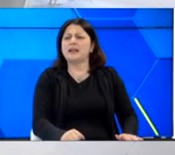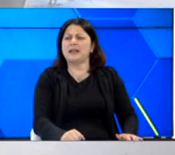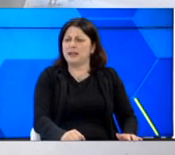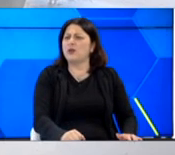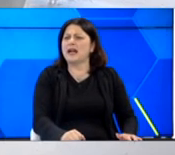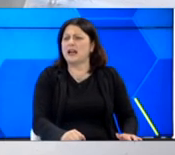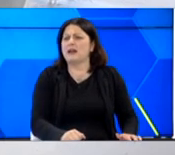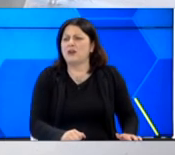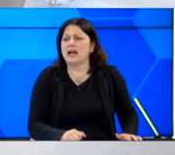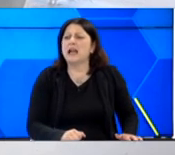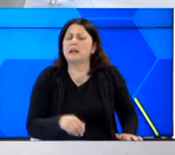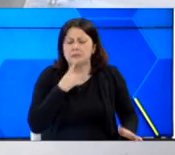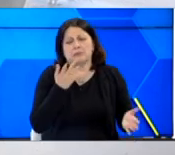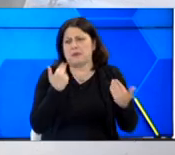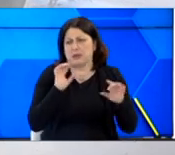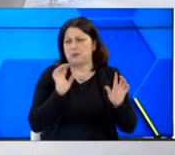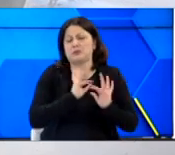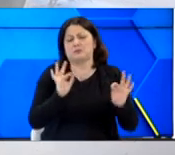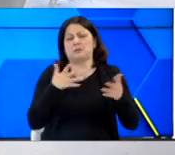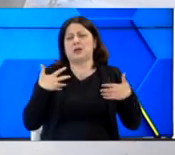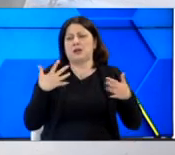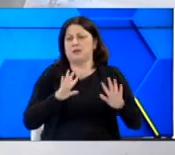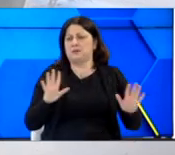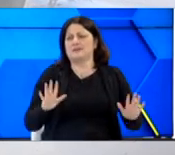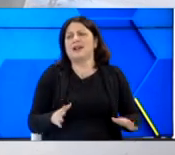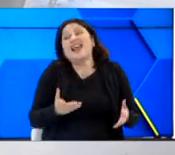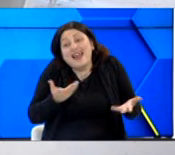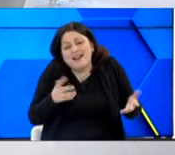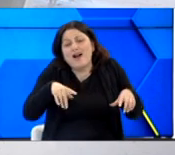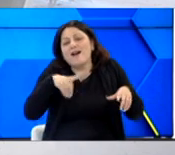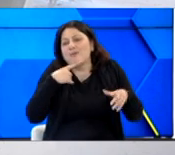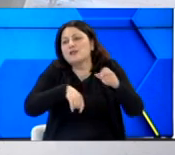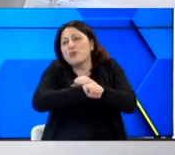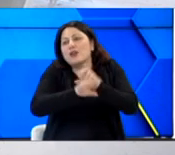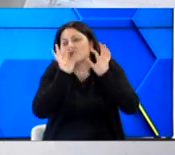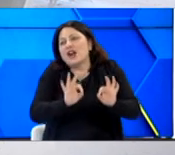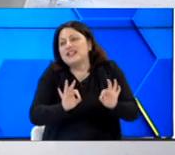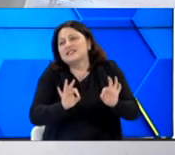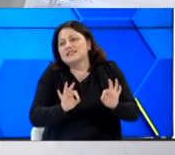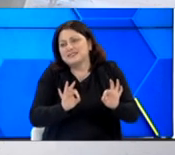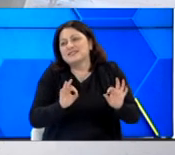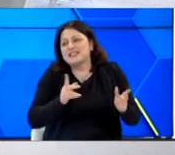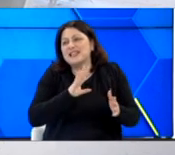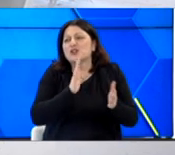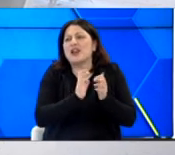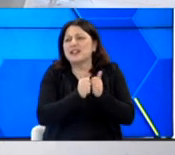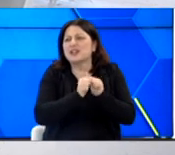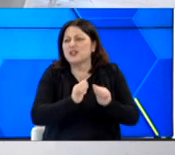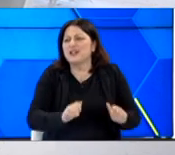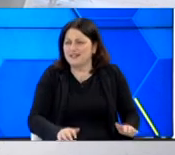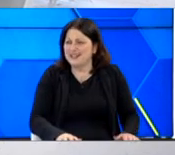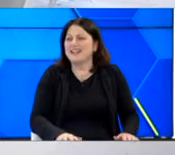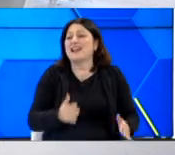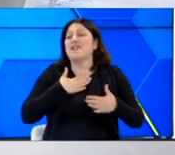καλά, ναι, ναι, όλα καλά, όλα καλά. Μπράβο, ωραία. Ποδόσφαιρο, όλοι υπάρχουν και απρόπτα. Ε, βέβαια, εντάξει. Και στον αθλητισμό γενικά. Σας